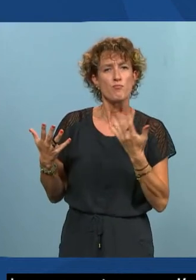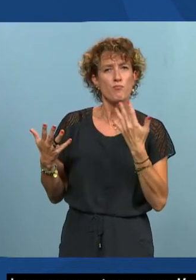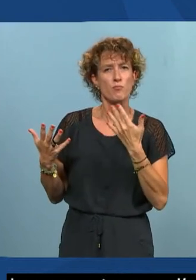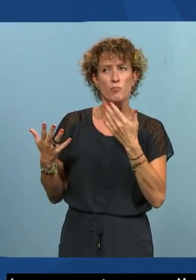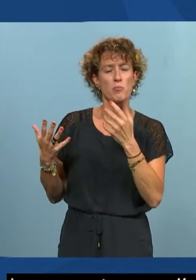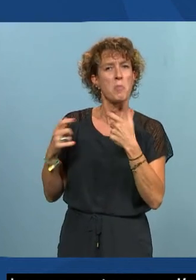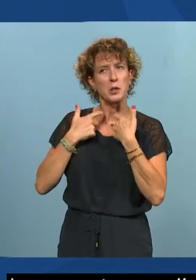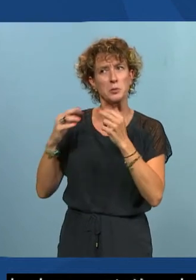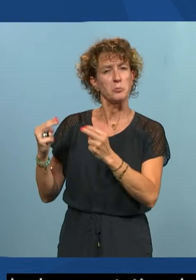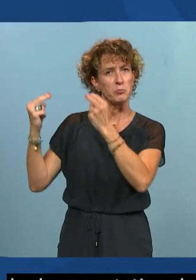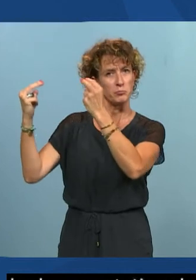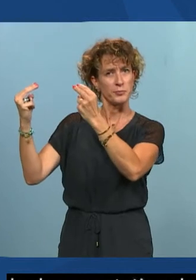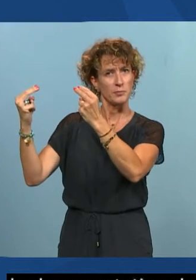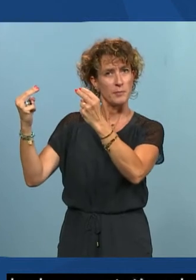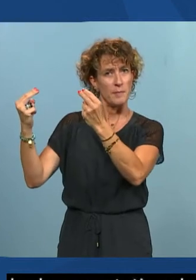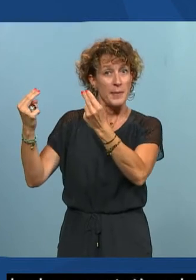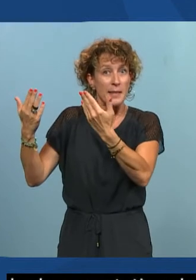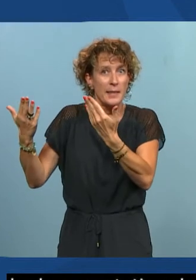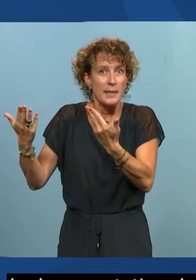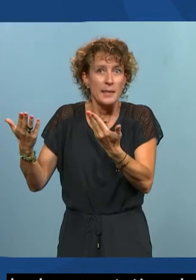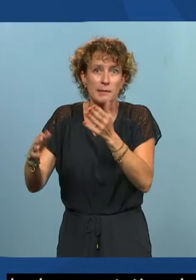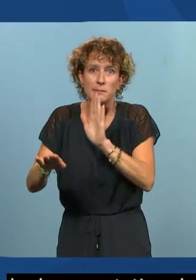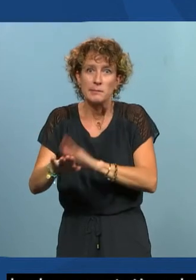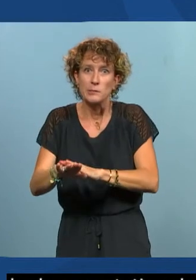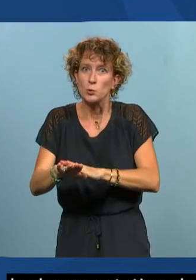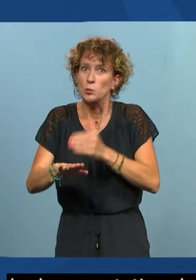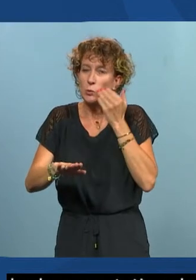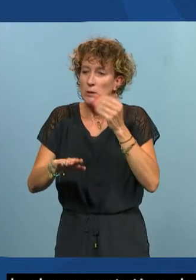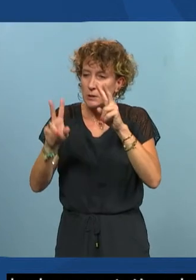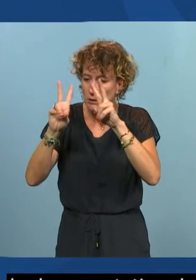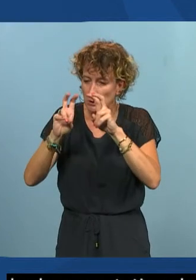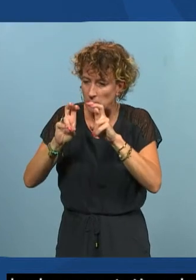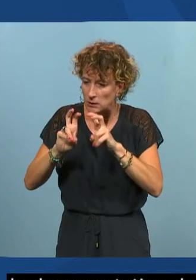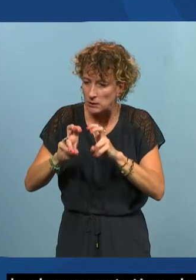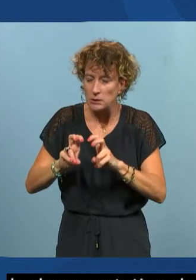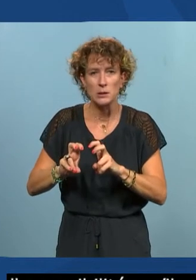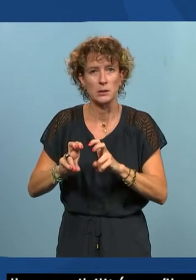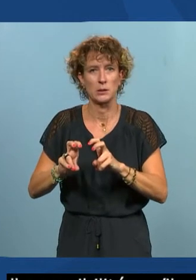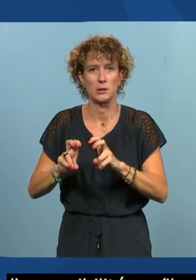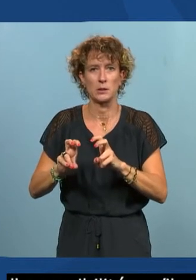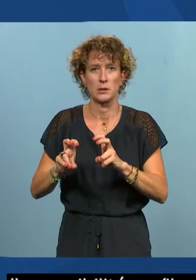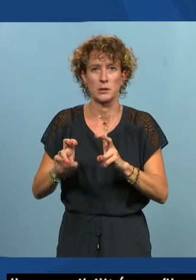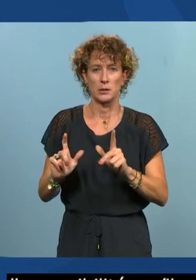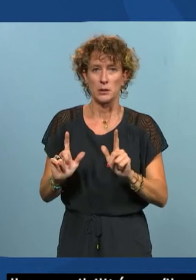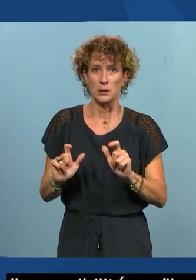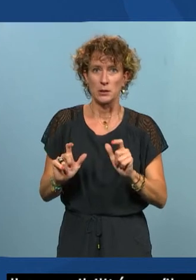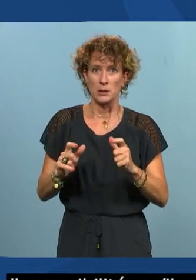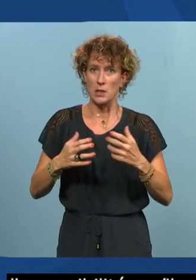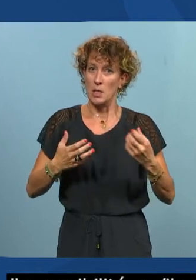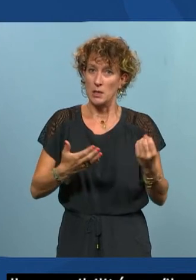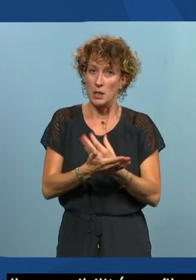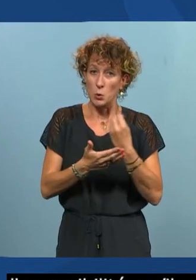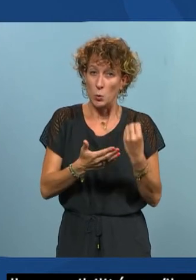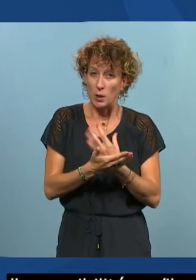d'accessibilité et pourtant et pourtant si on creuse un petit peu et on a la chance d'avoir des données qui sont assez